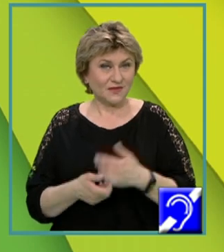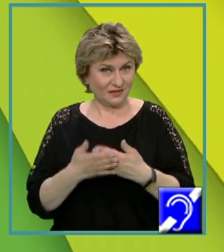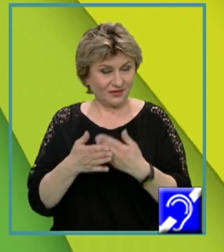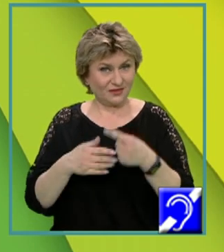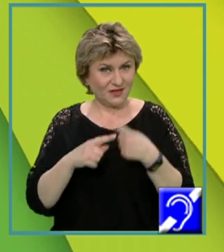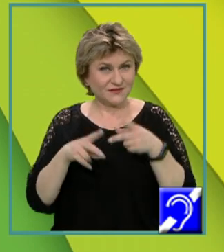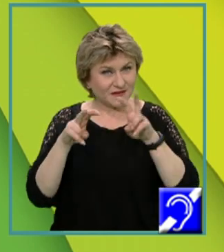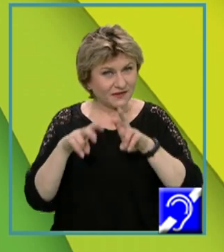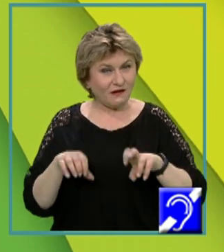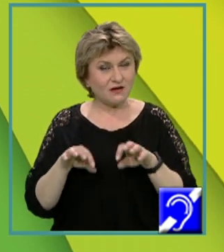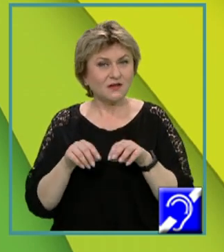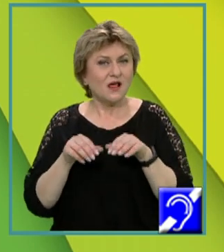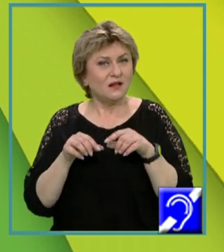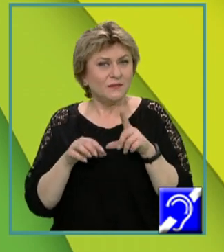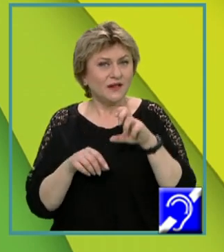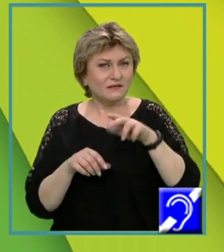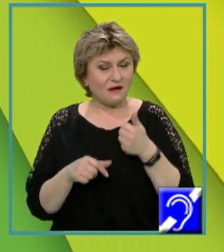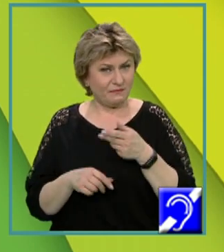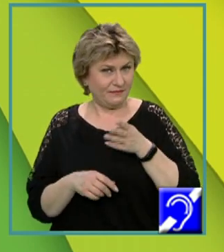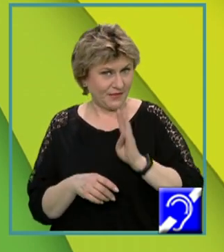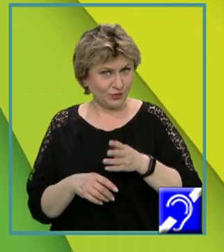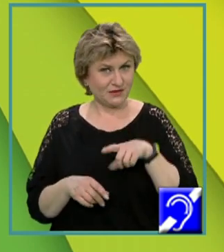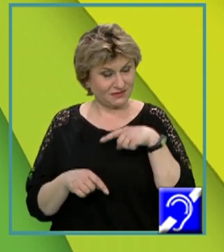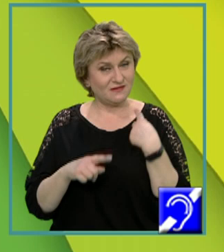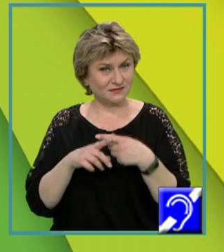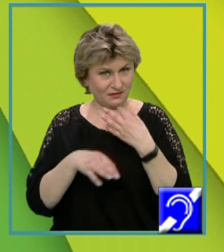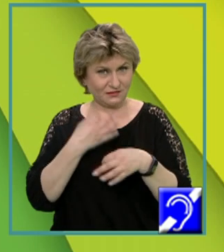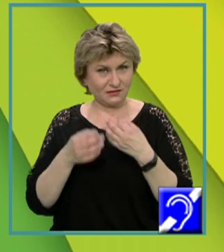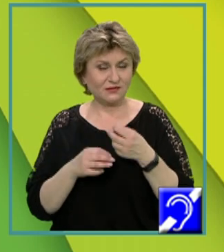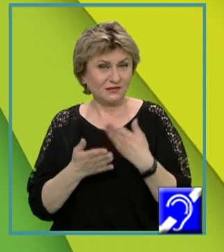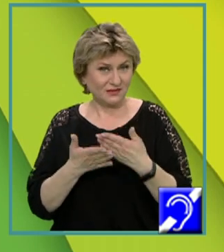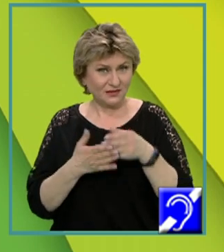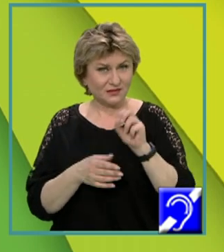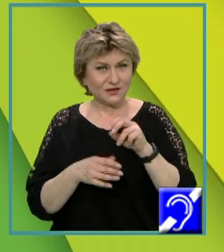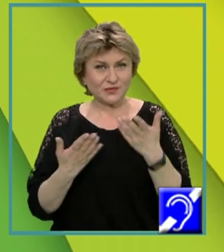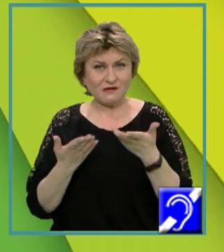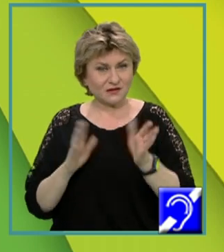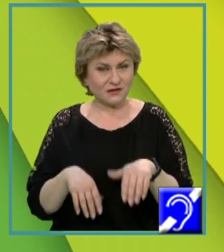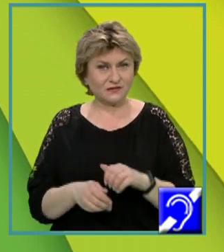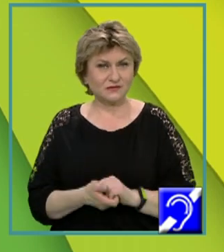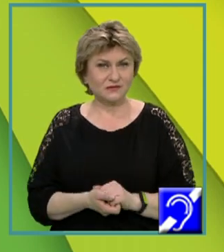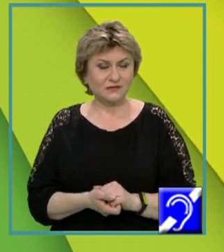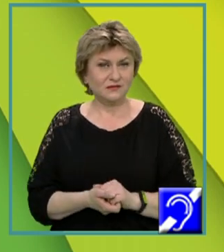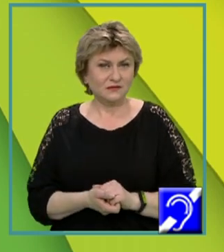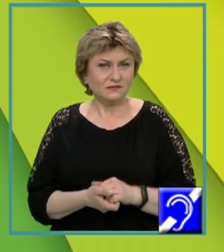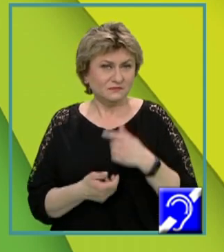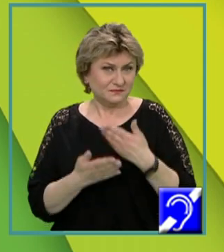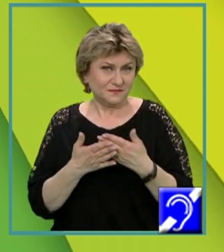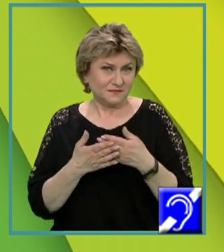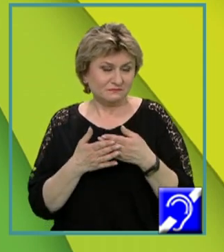verificat la linia 14 este x declarat la linia 13, care are valoarea 15.